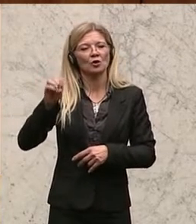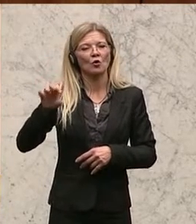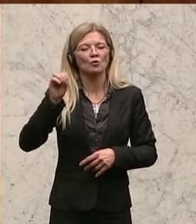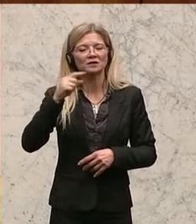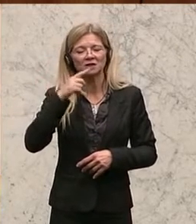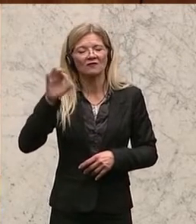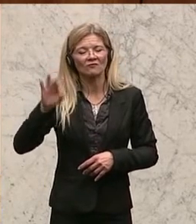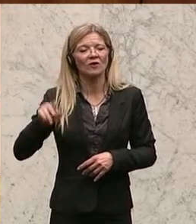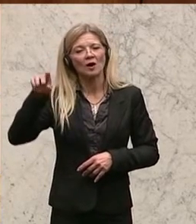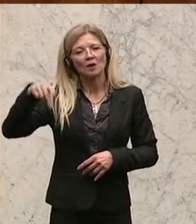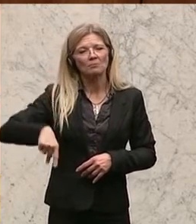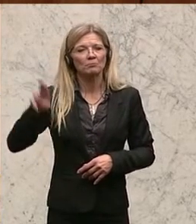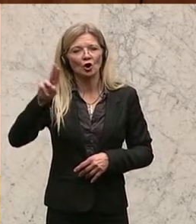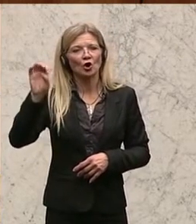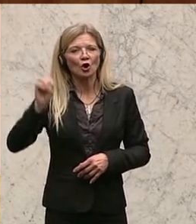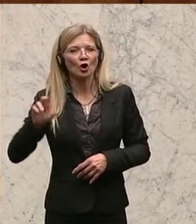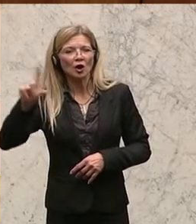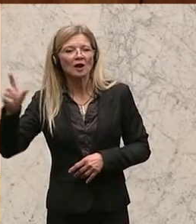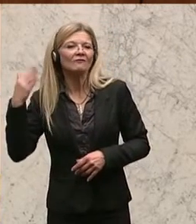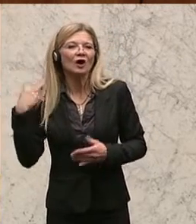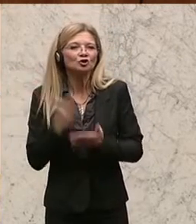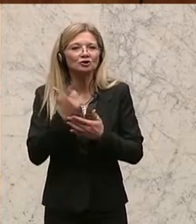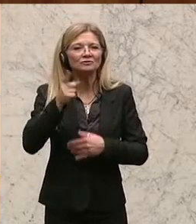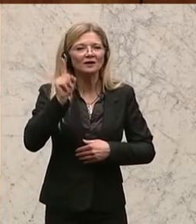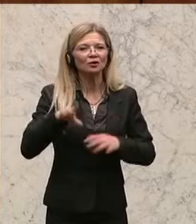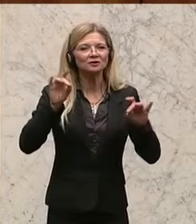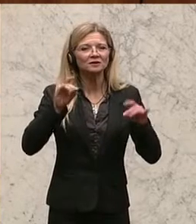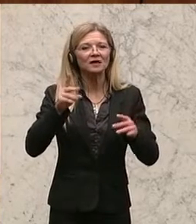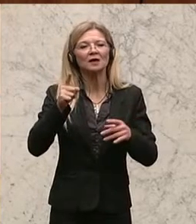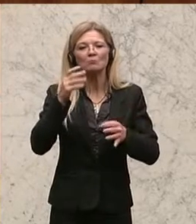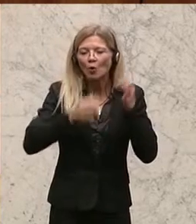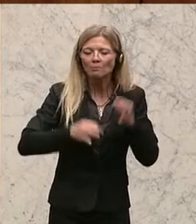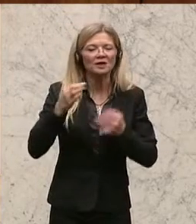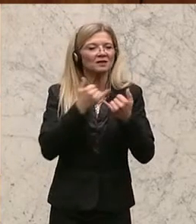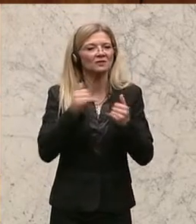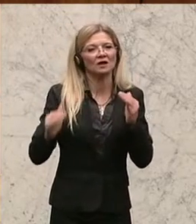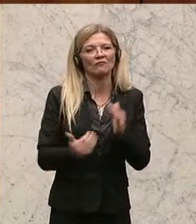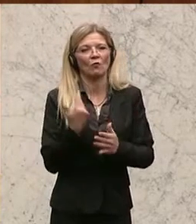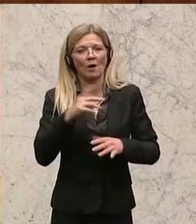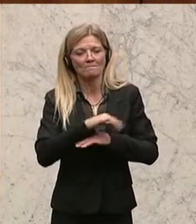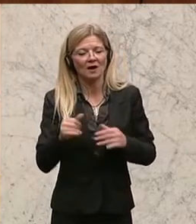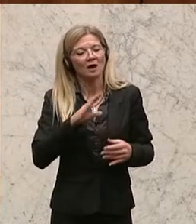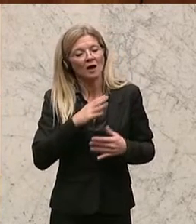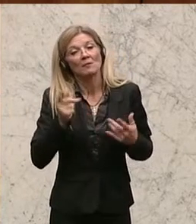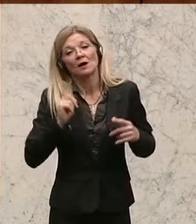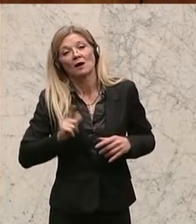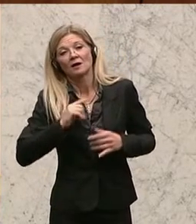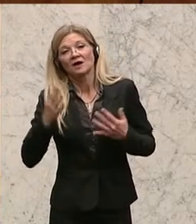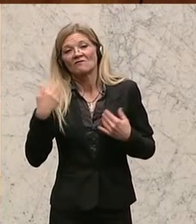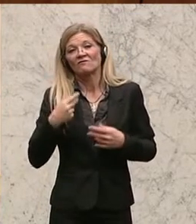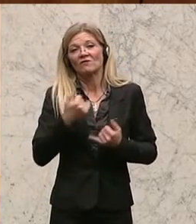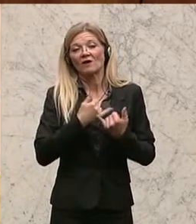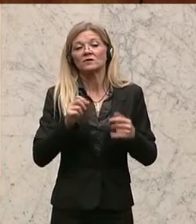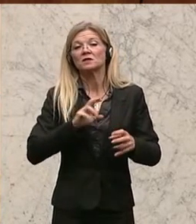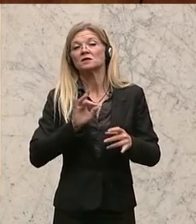schon versucht, hier grundlegende Reformen durchzuführen, er ist halt nur am Veto vor allem von Niederösterreich